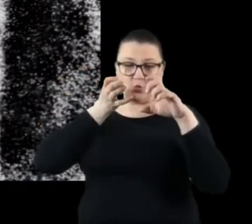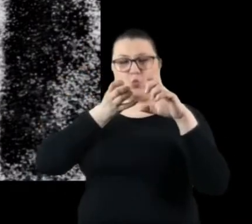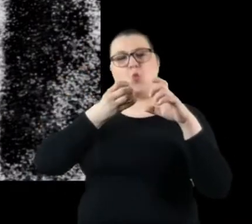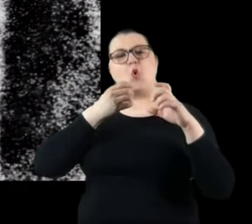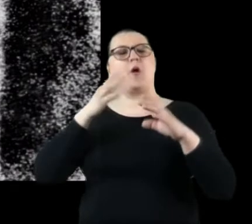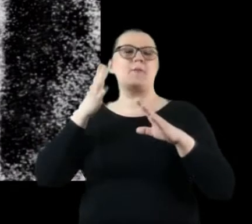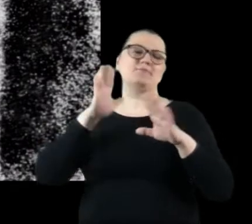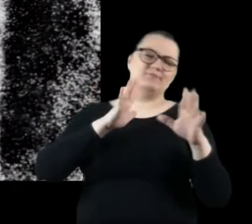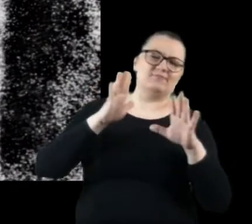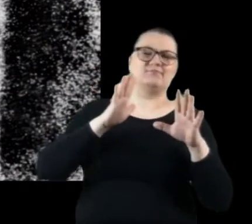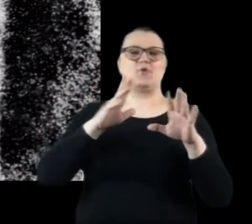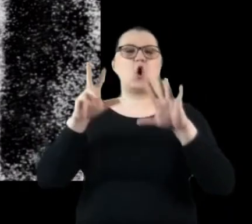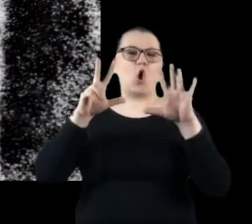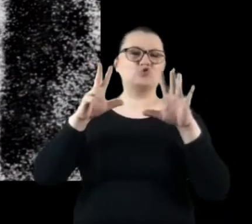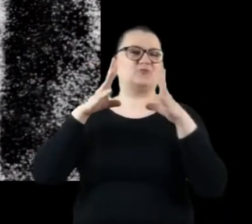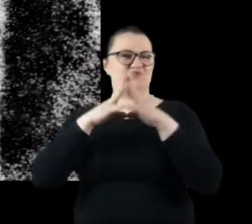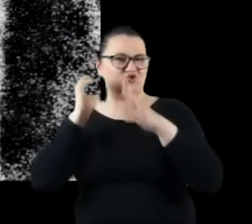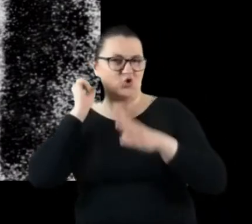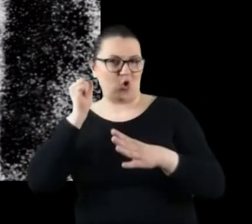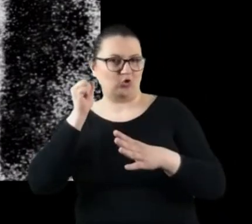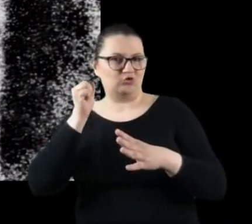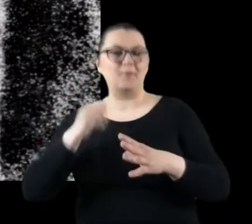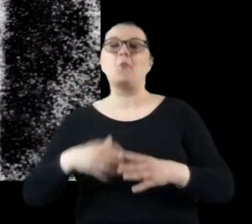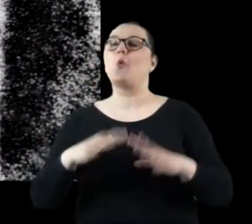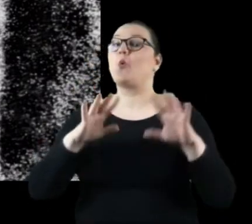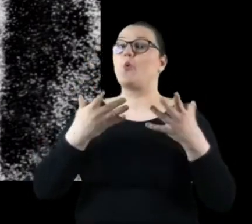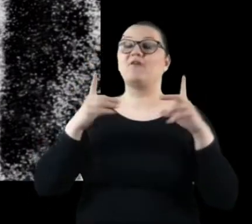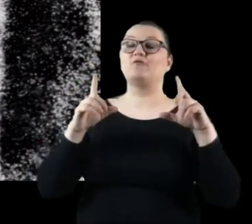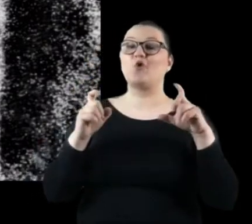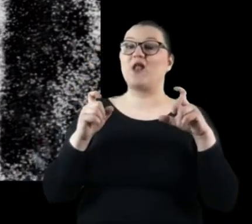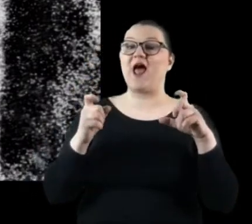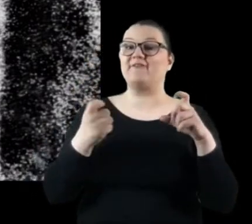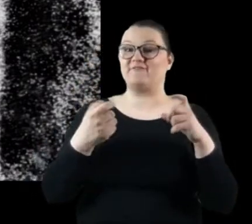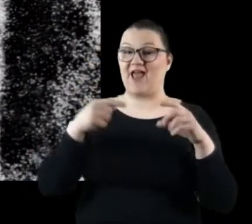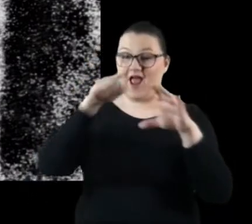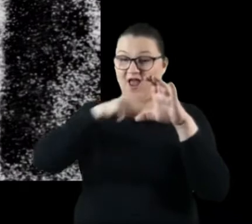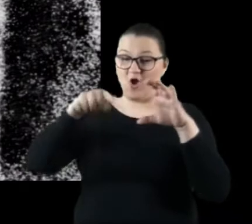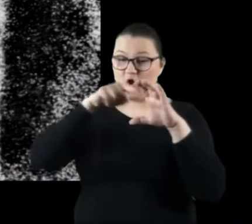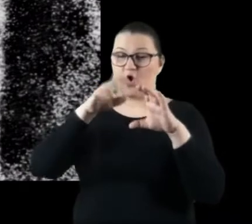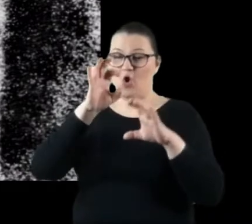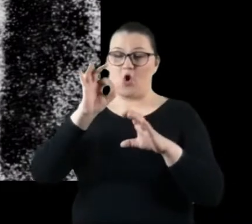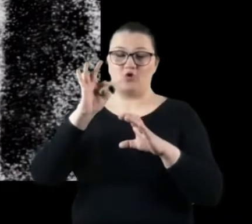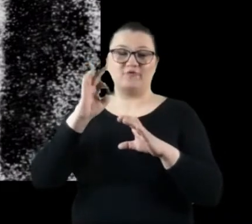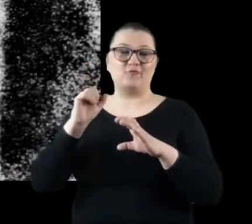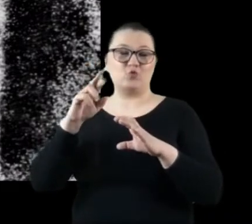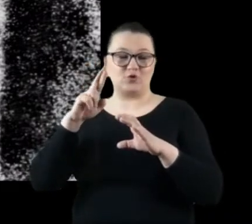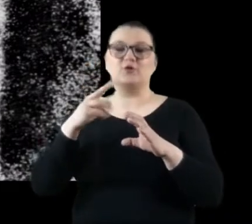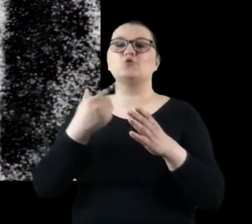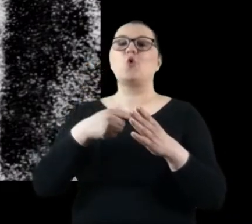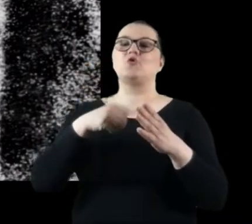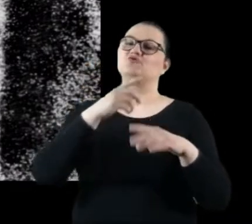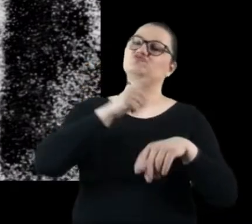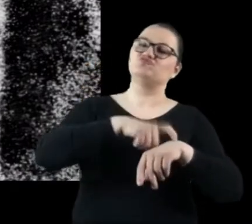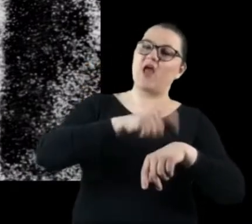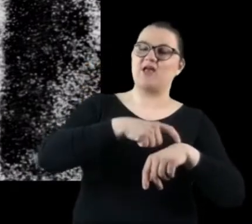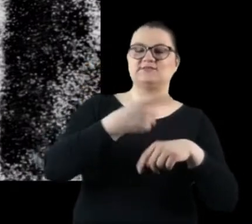-10 godzin, bo co musimy wiedzieć o fotografii odworkowej to to, że te czasy naświetlania są